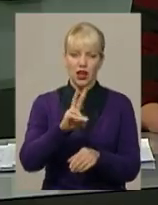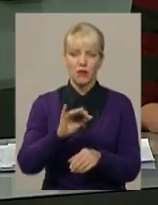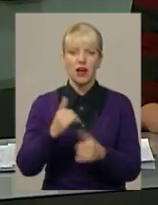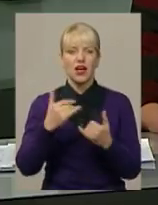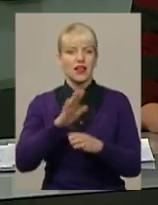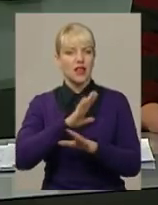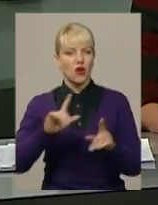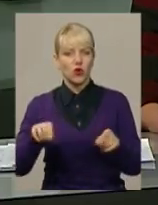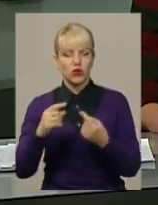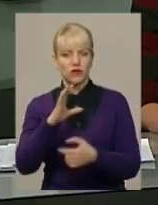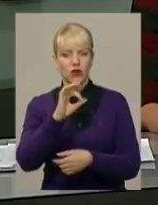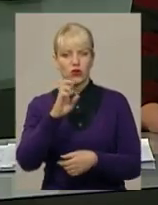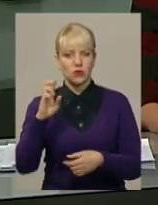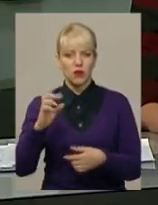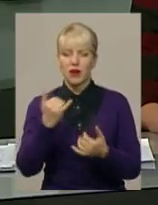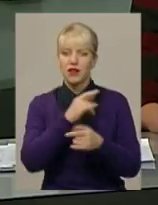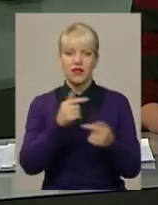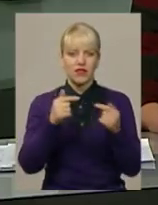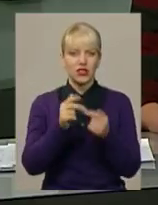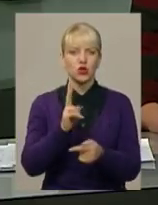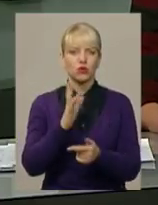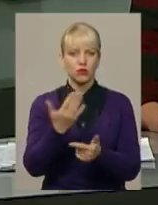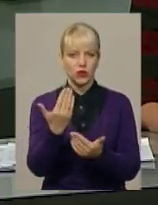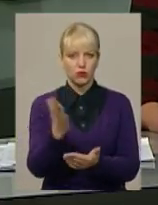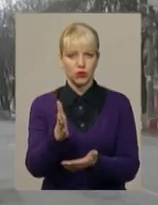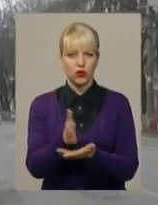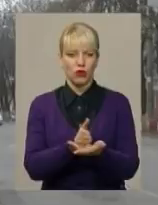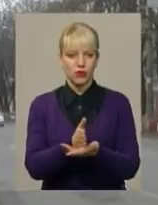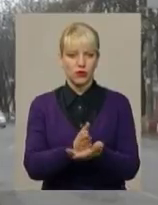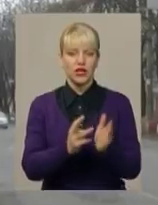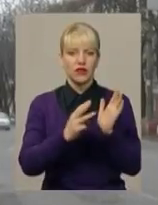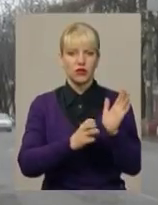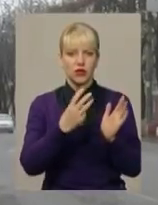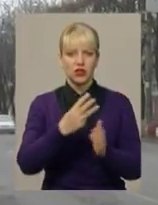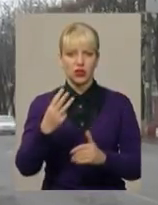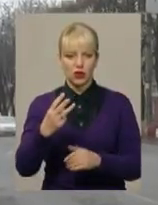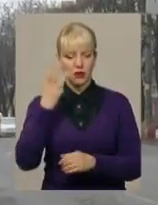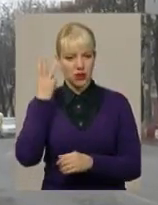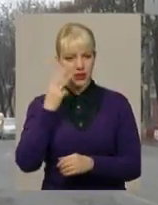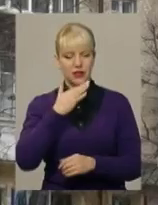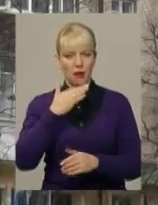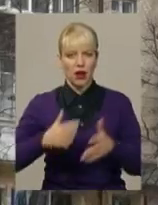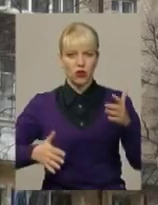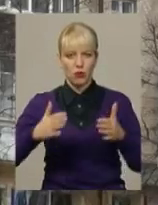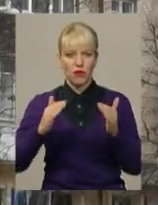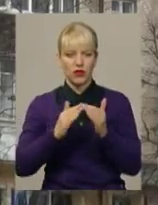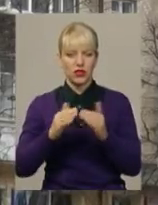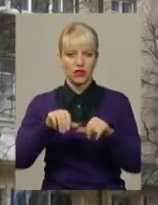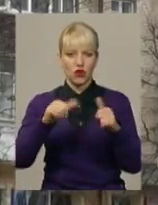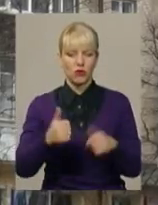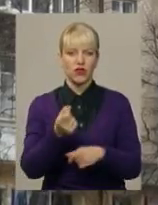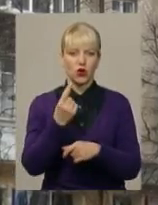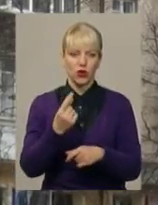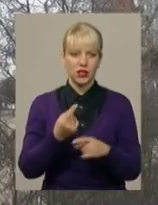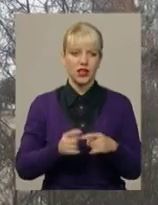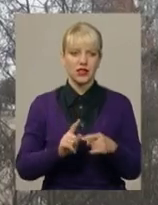визначились, хто ж обслуговуватиме їх тепер. З 833 хмельницьких багатоповерхівок сформували 11